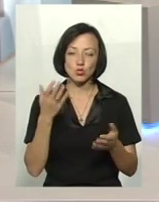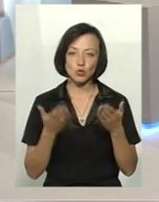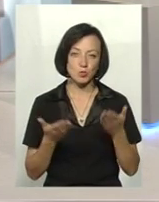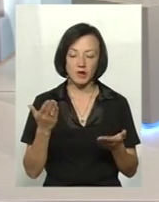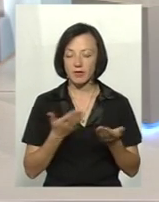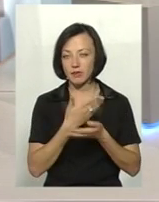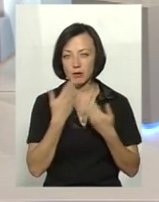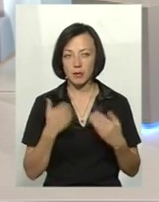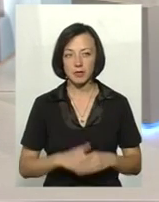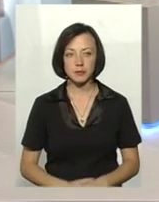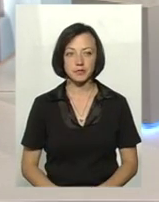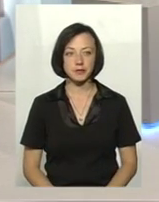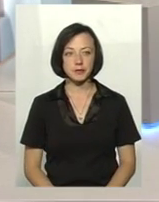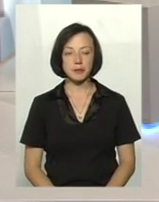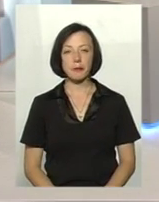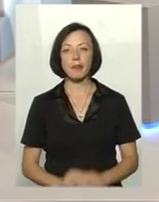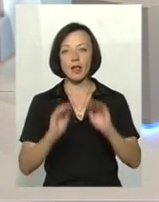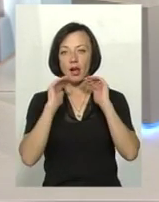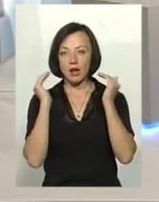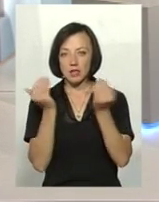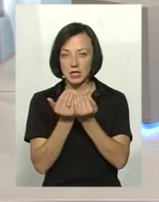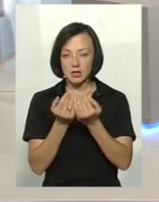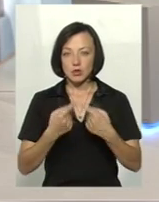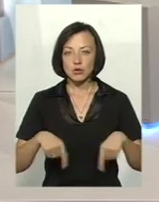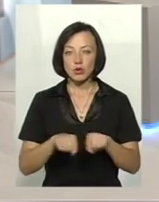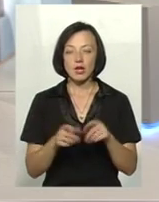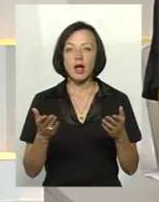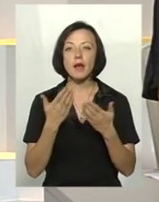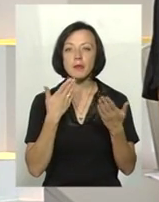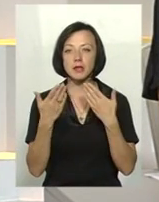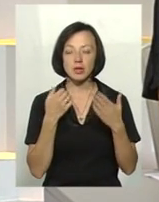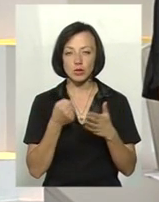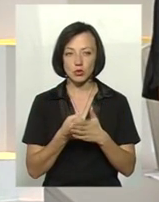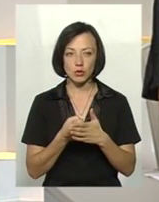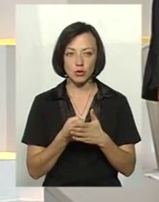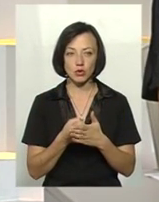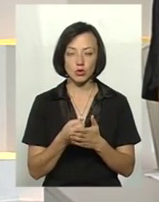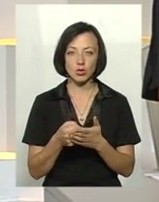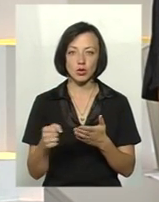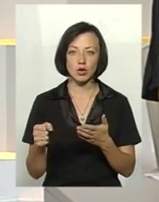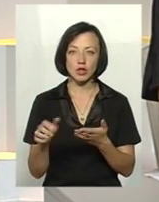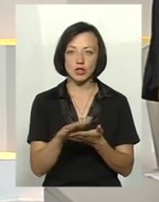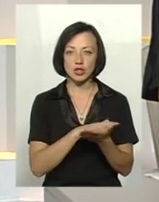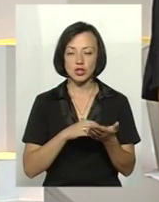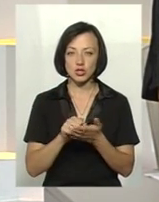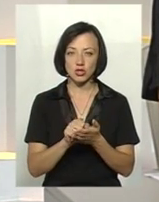не може бути. В карантинних зонах який підхід до знищення тварин?